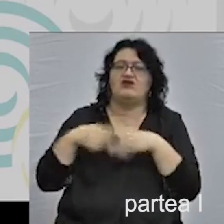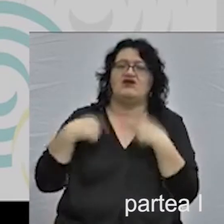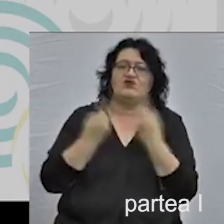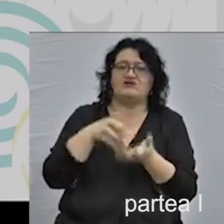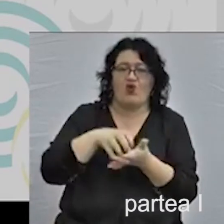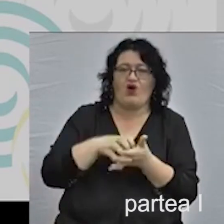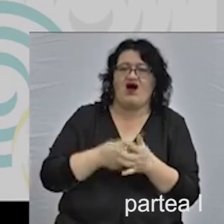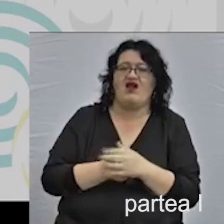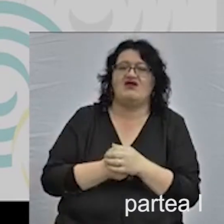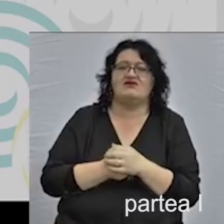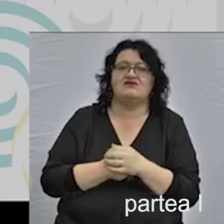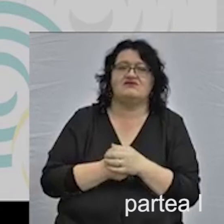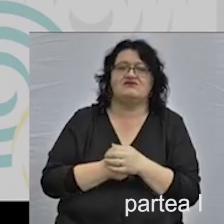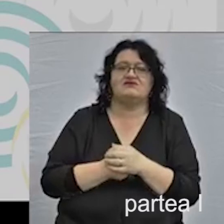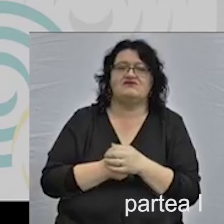locală.